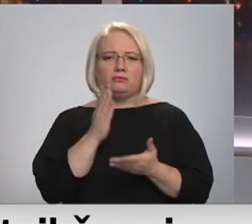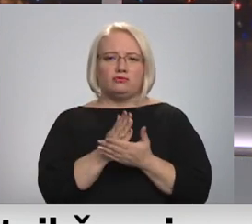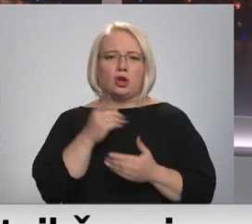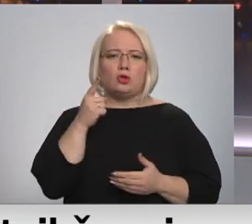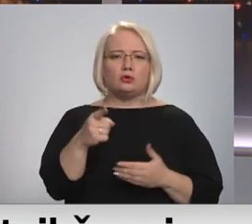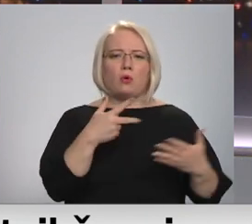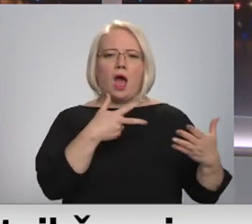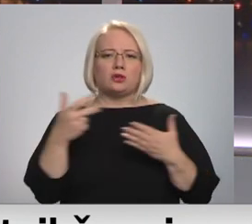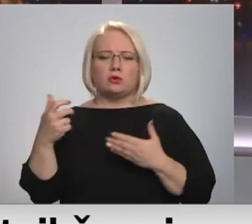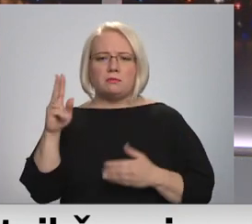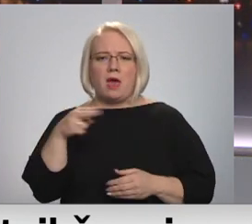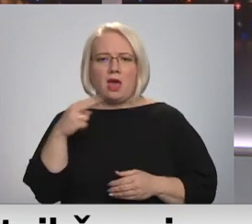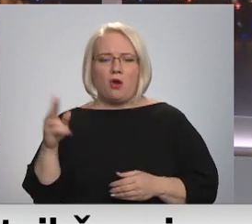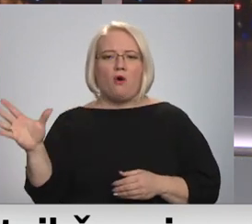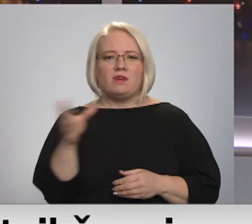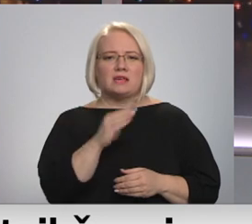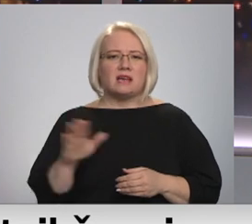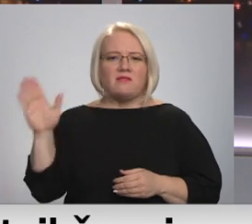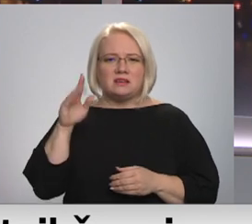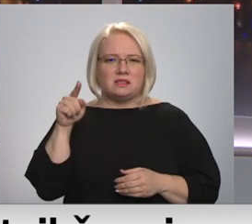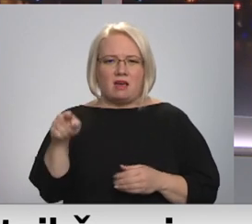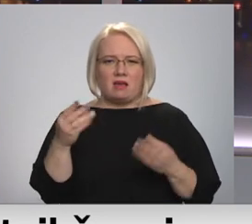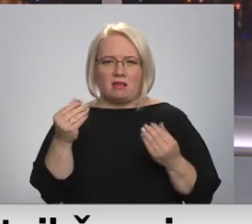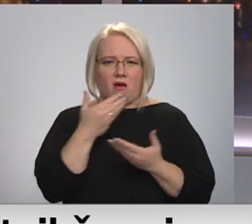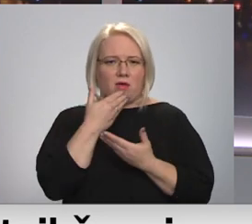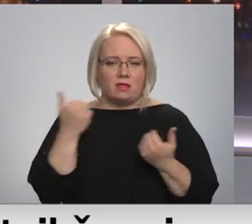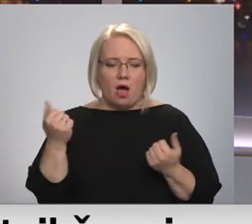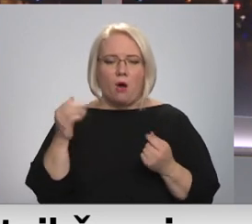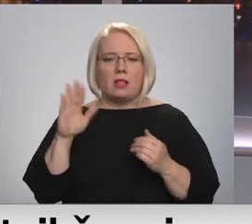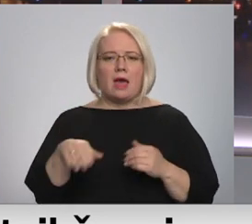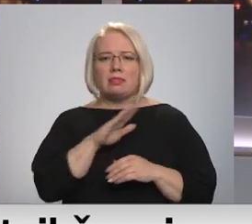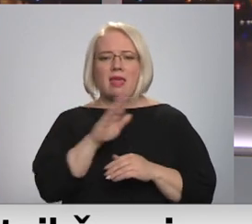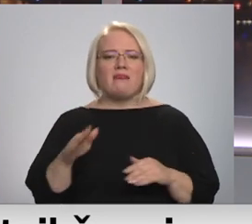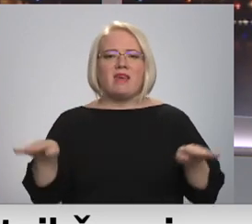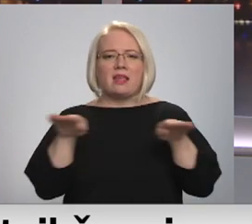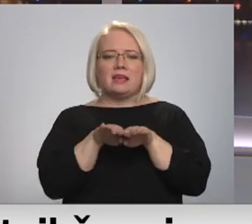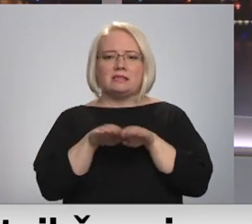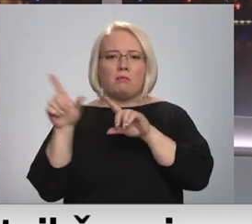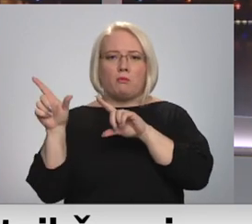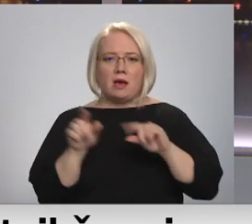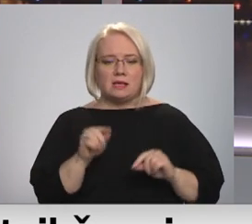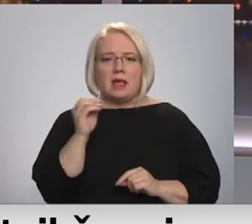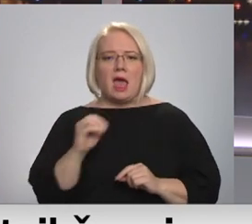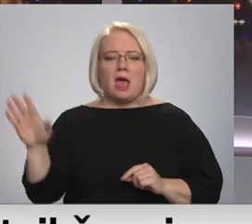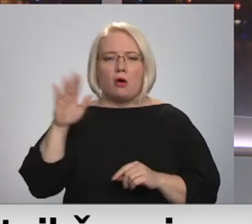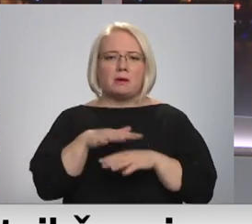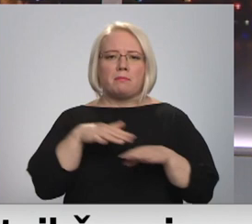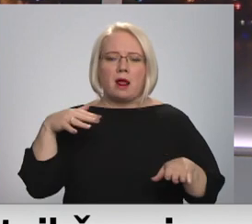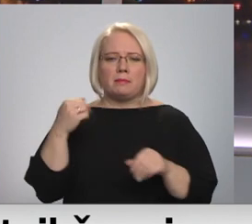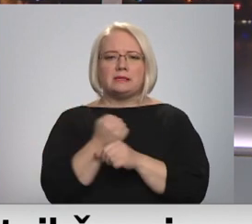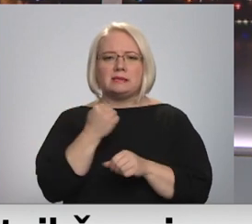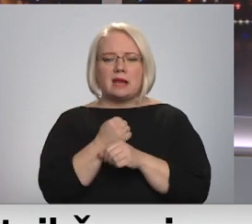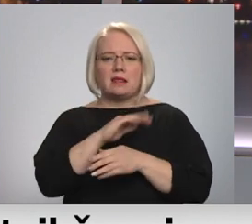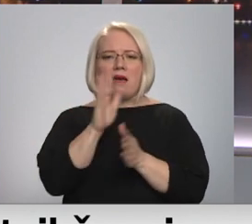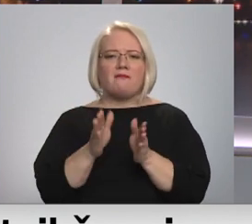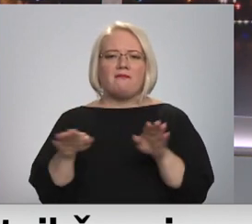ne visās dalība valstīs minimālā alga vispār ir. Lai nevienlīdzību kaut nedaudz mazinātu Eiropas parlaments strādā pie vienotiem kritērijiem, minimālās